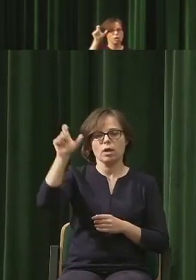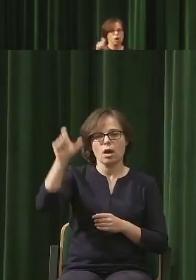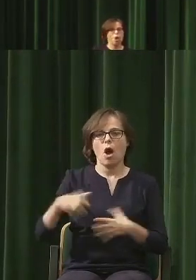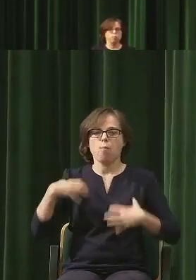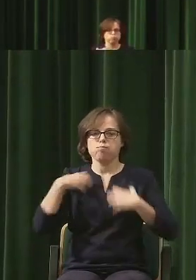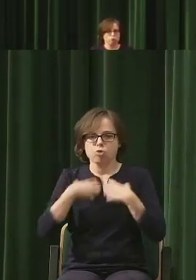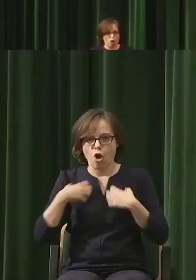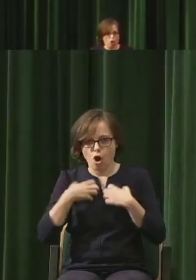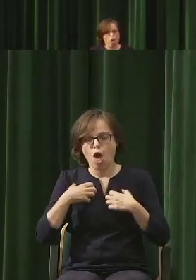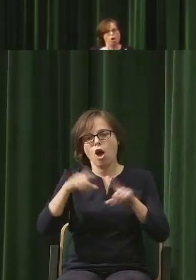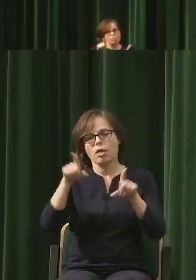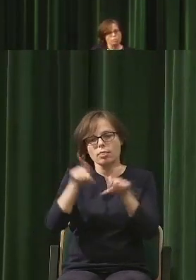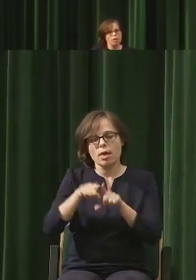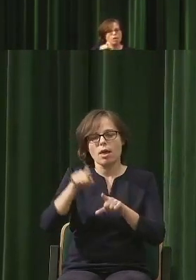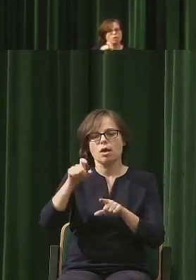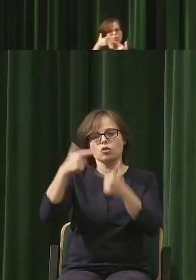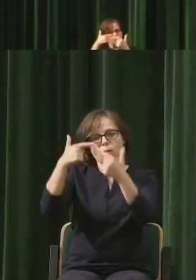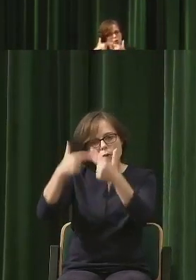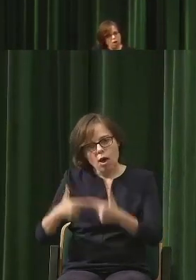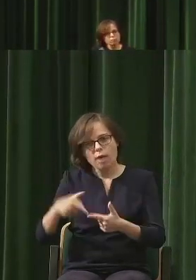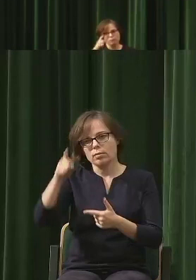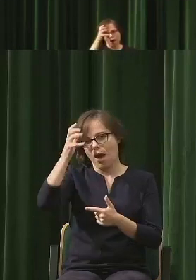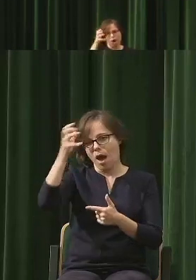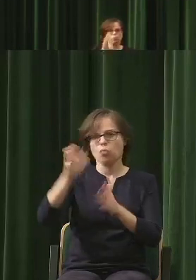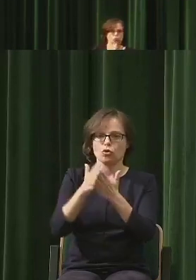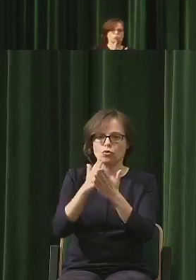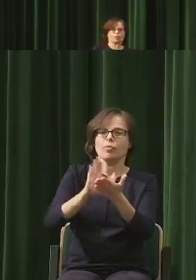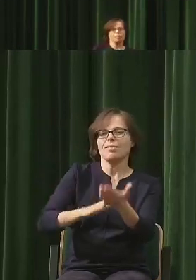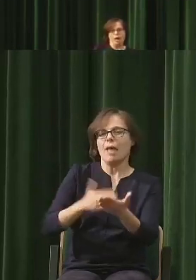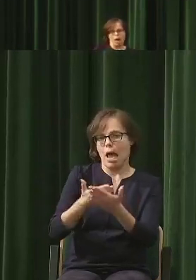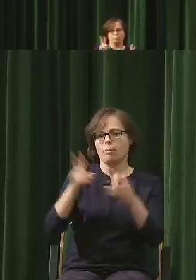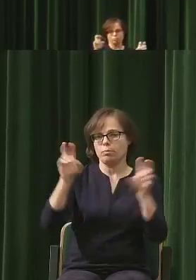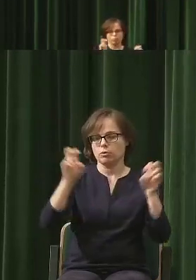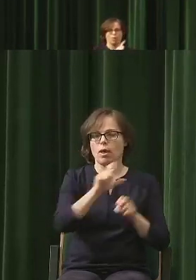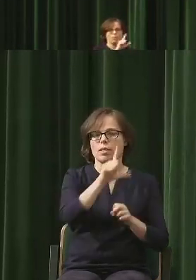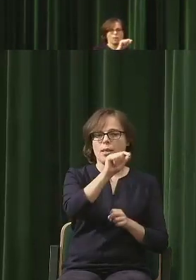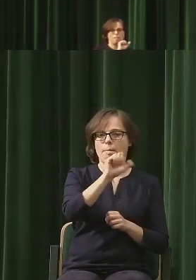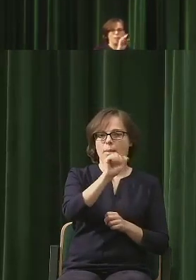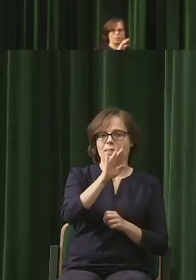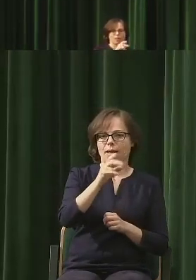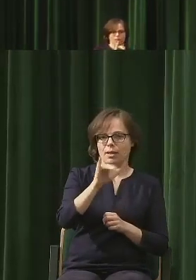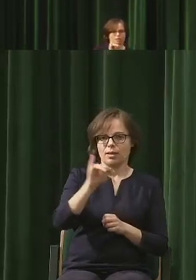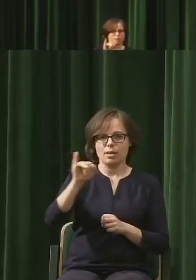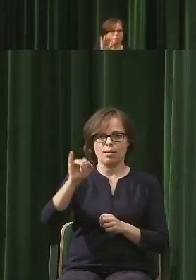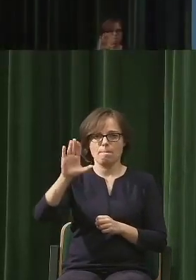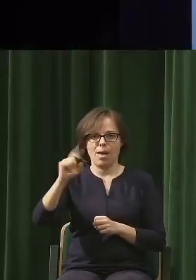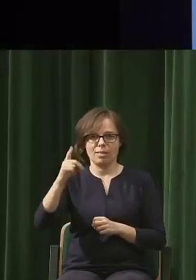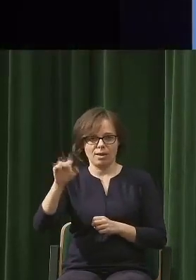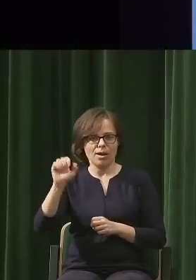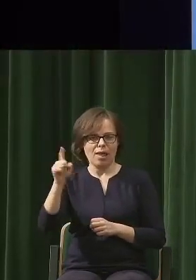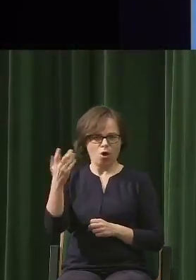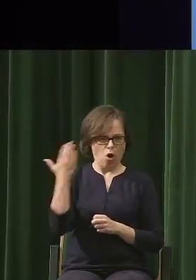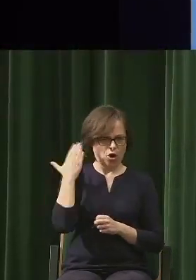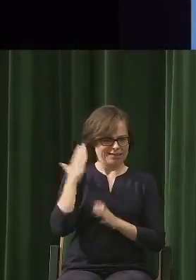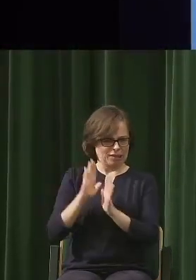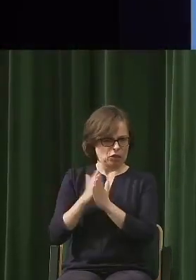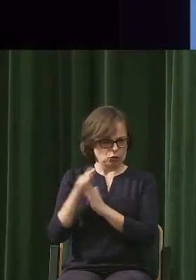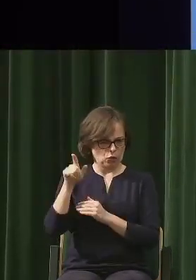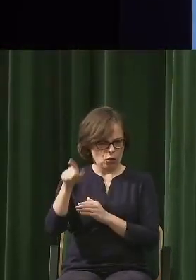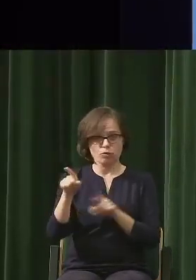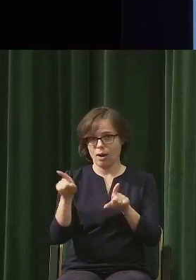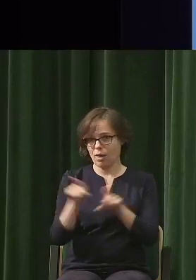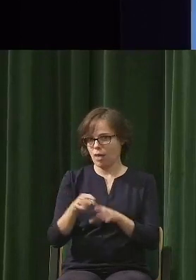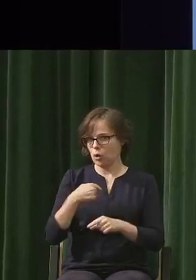poetka, autorka książki, między innymi książki Patyki i Badyle, ale to jest najnowsza rzecz, a też dla mnie szczególnie ważna, bo